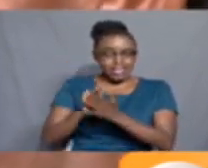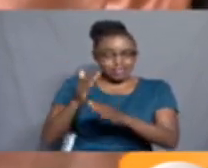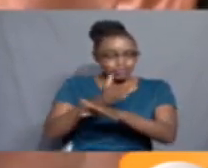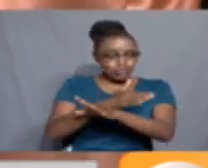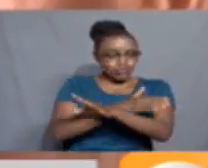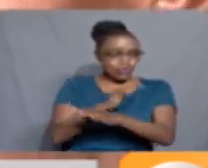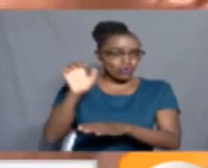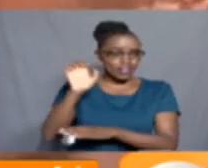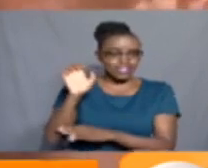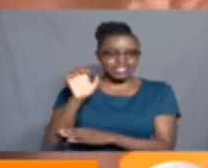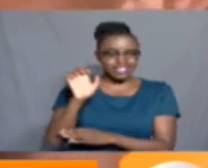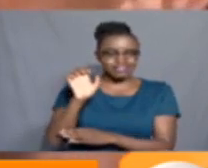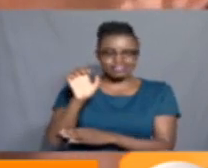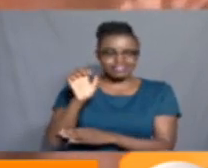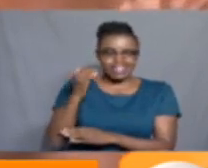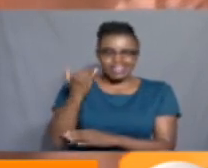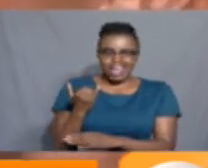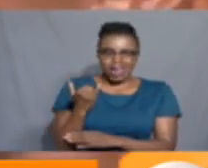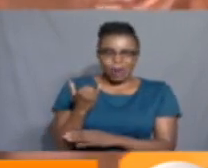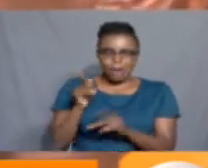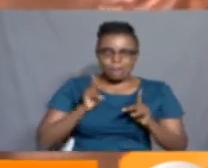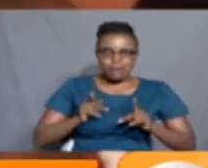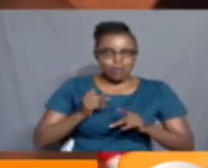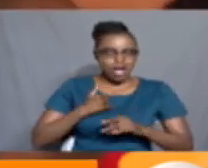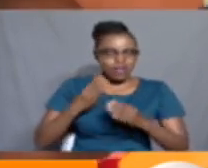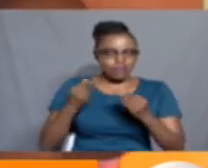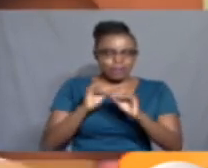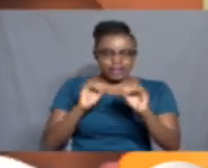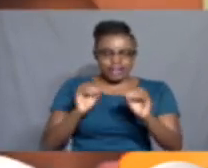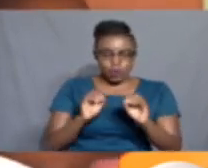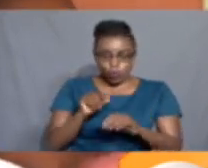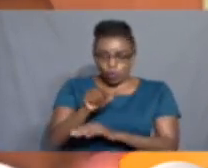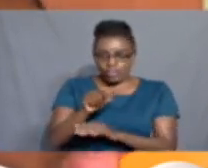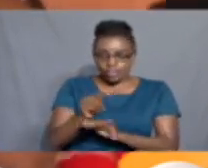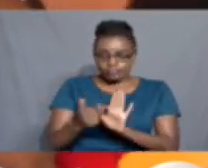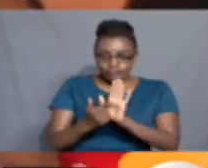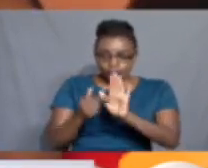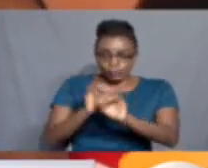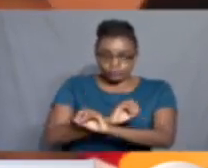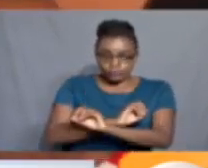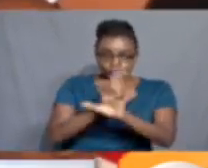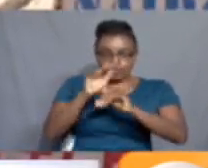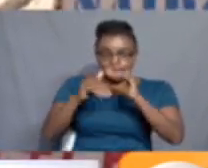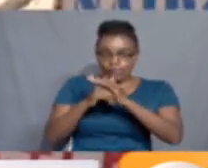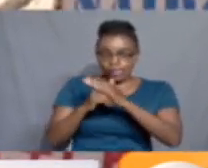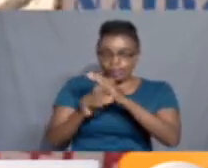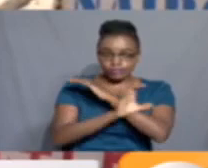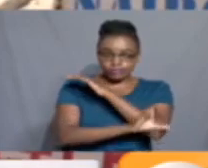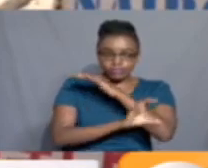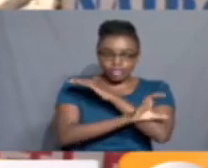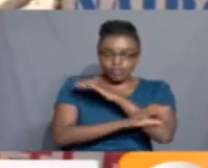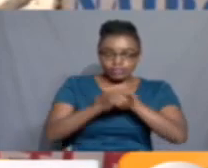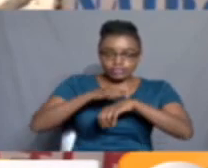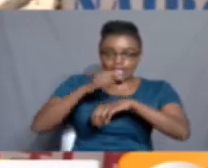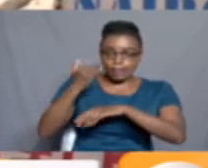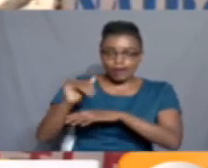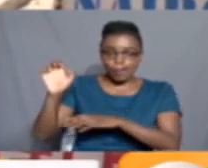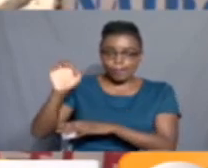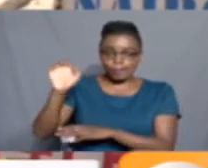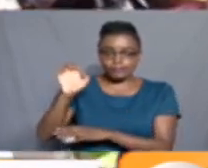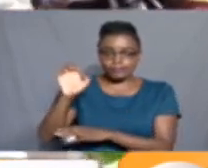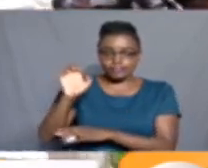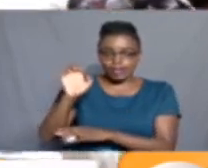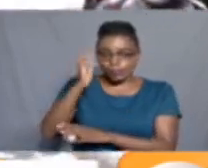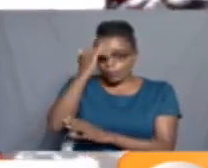ista zingine Saya watu wana pesa Hii ikiwendo picha kamili ya kote nchini katika msimu huwa pasaka